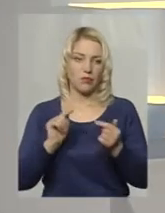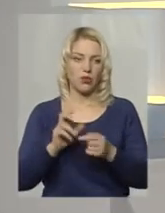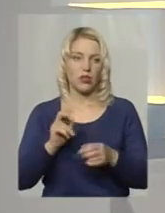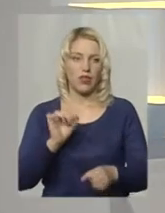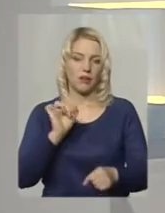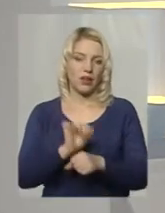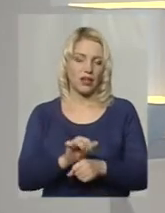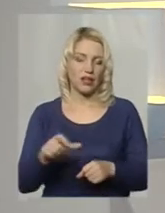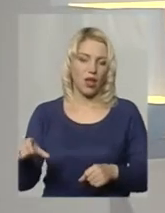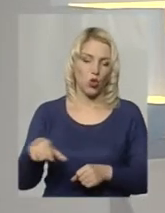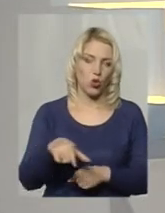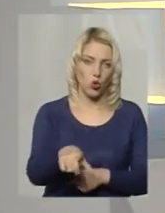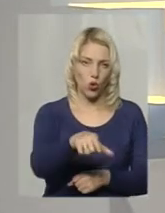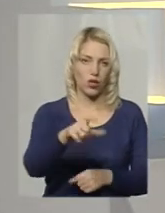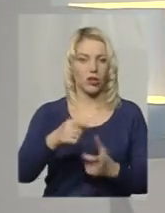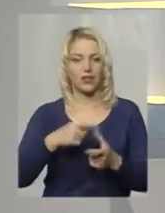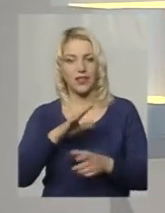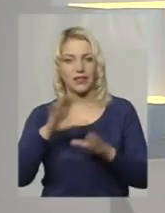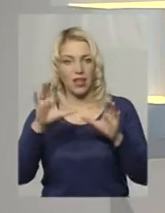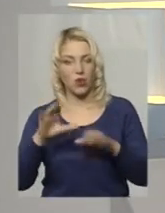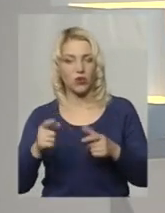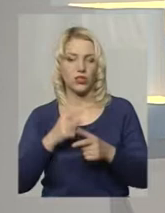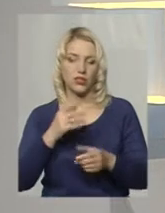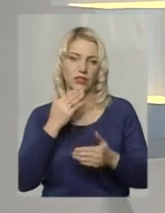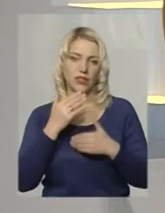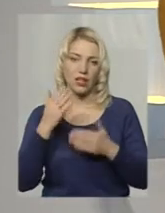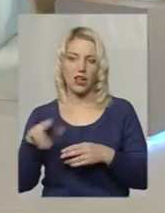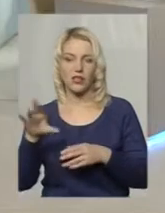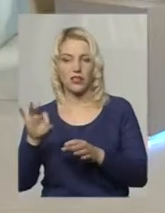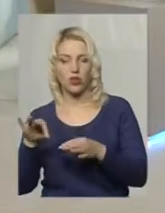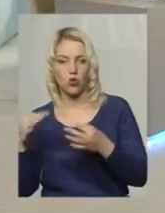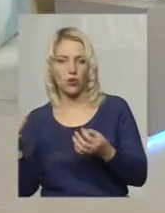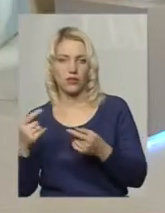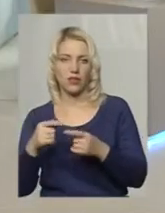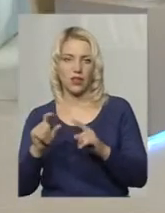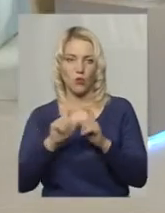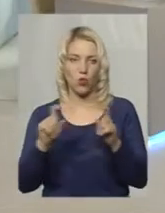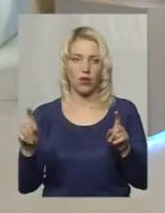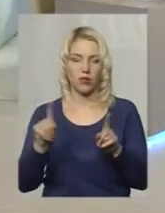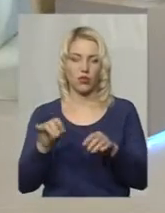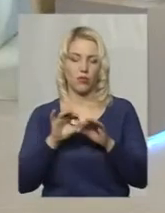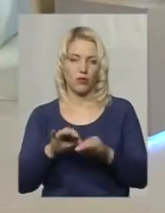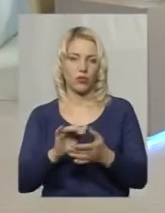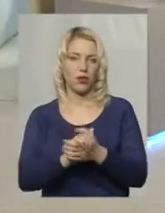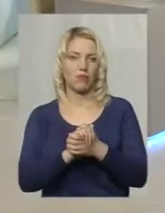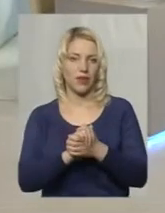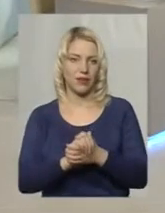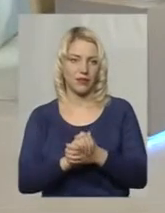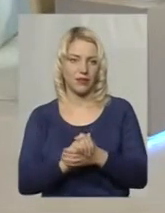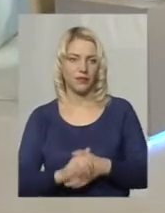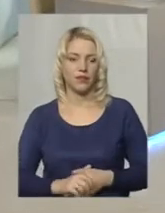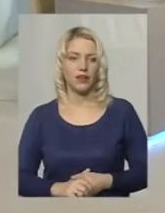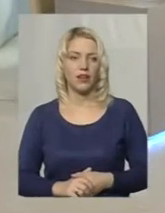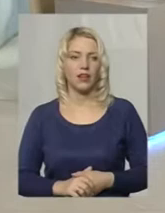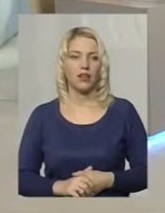несанкціоноване, чи все ж таки звертаються за відповідними дозволами у відповідні органи для того, щоб проводити акцію протесту? Я пробачиваюся,